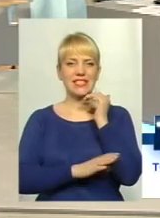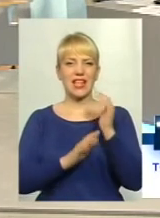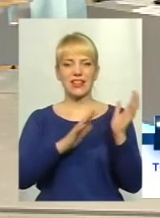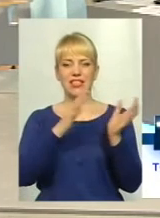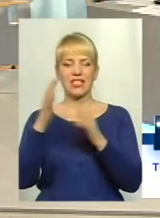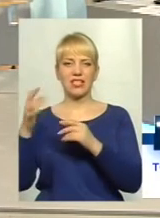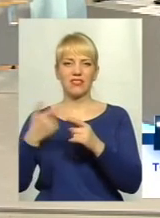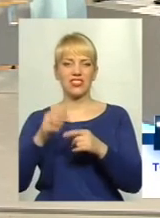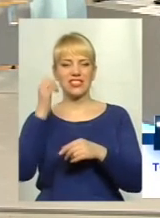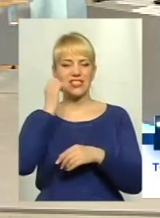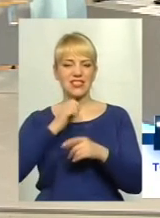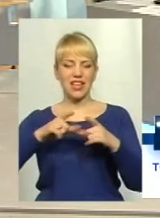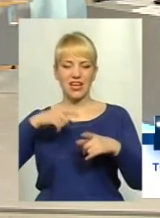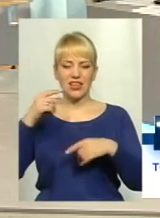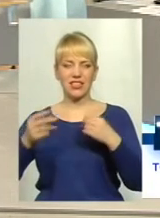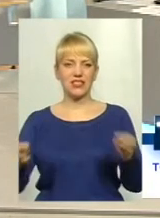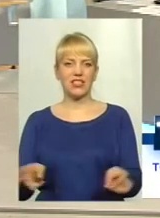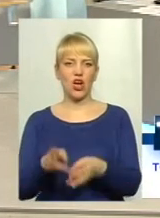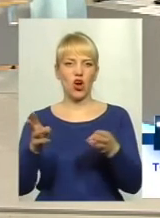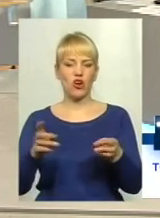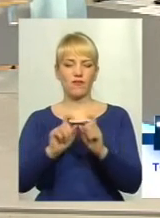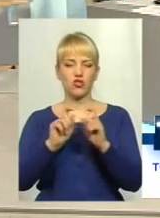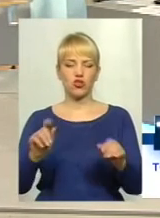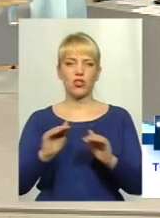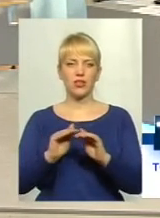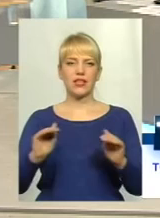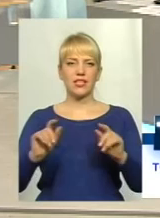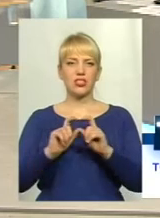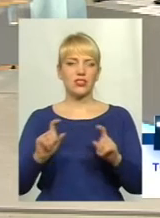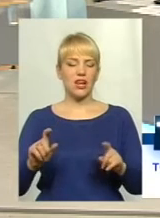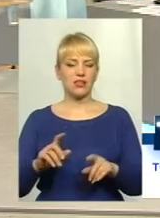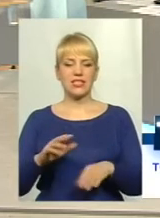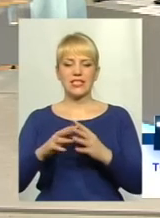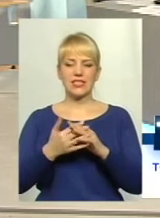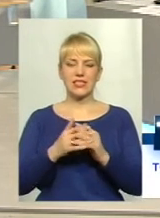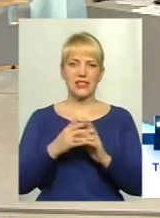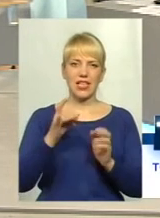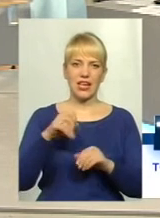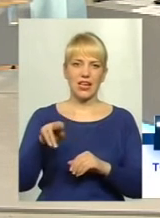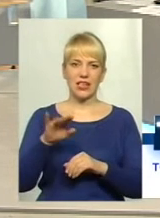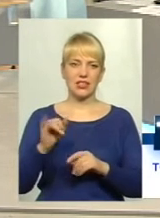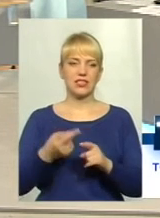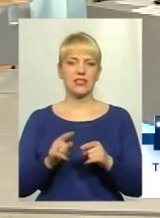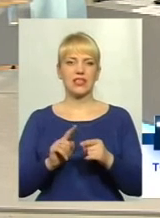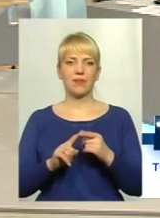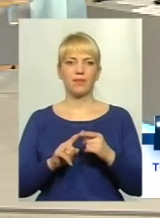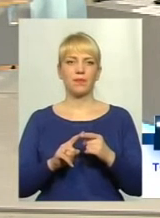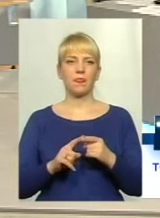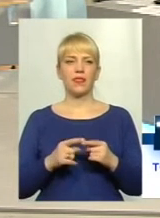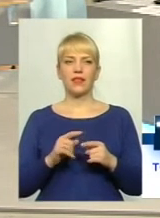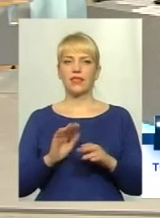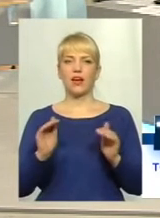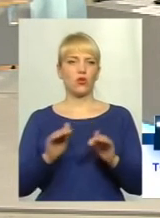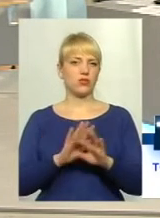Горит, Палаїв, школа, в дитячих садиках. Незалежно, сільські ради, то це вони не